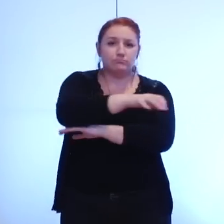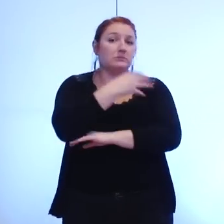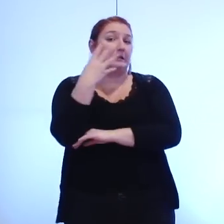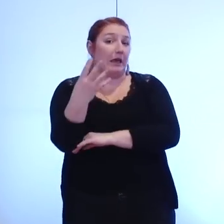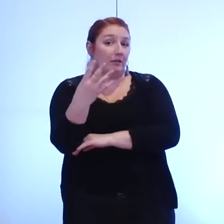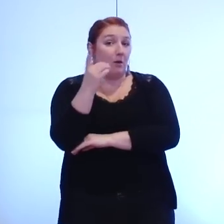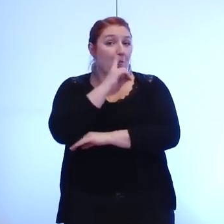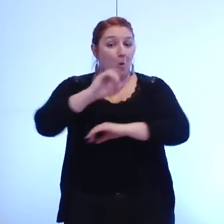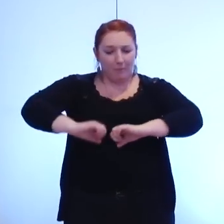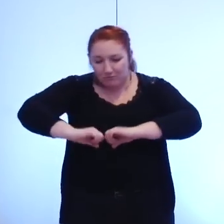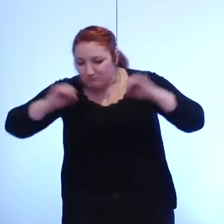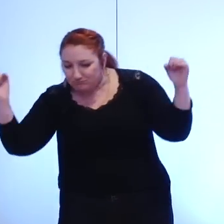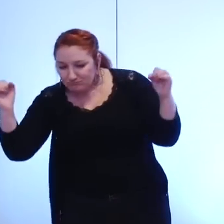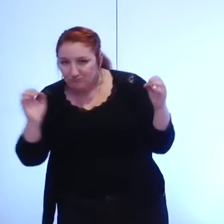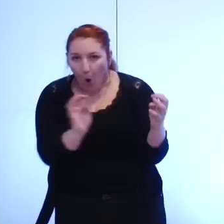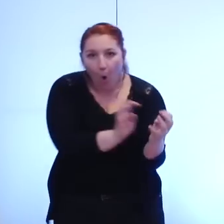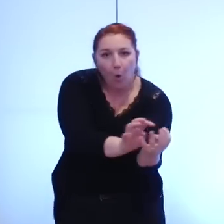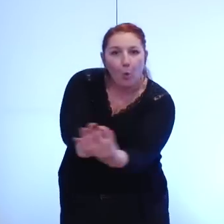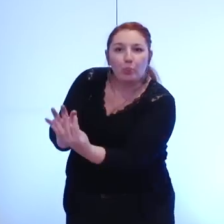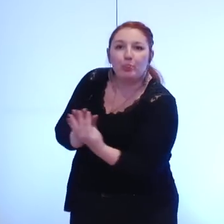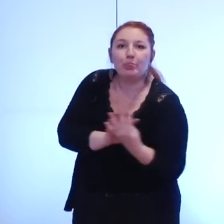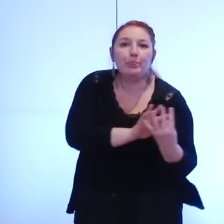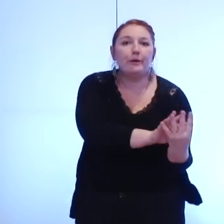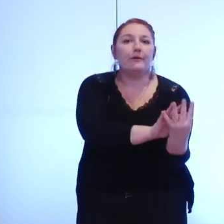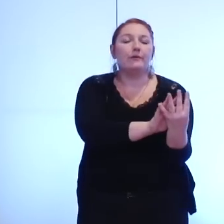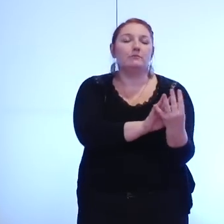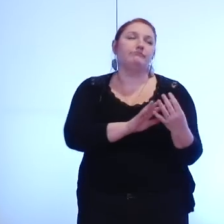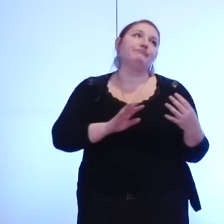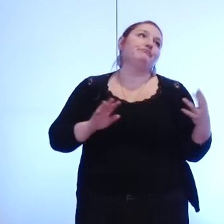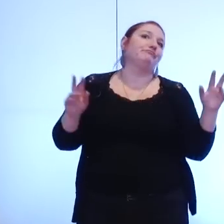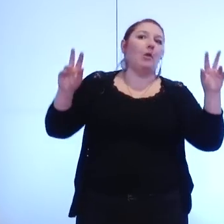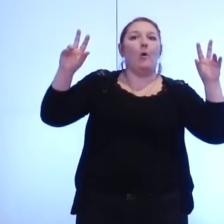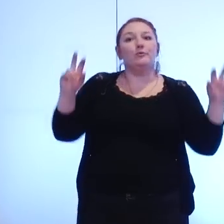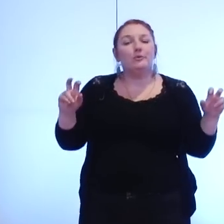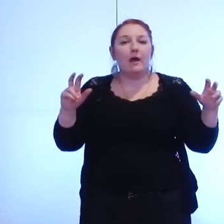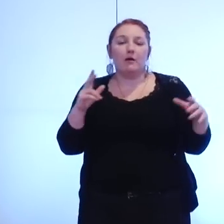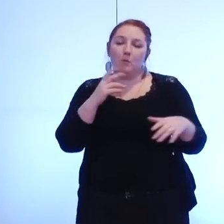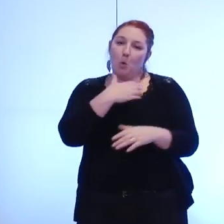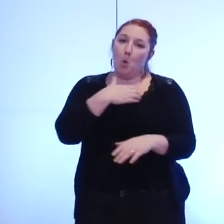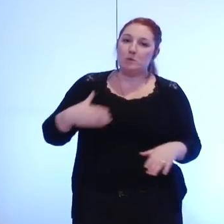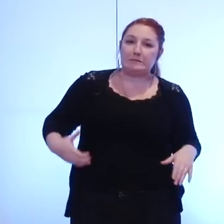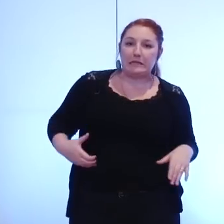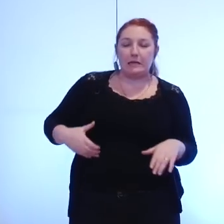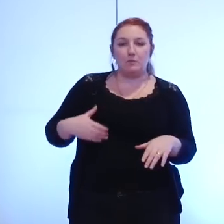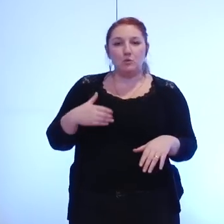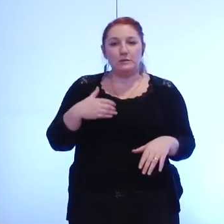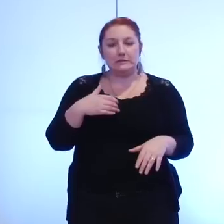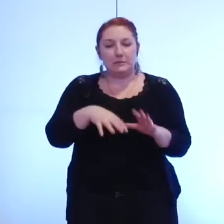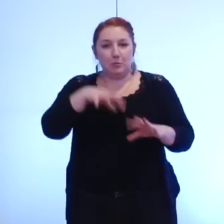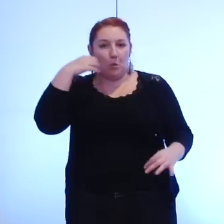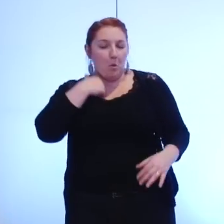ces territoires là des rencontres en tout cas qui concernent les conseils municipaux où viendraient plancher